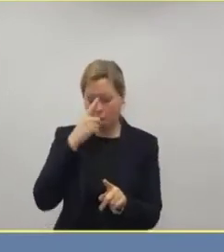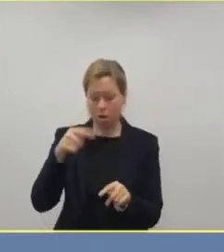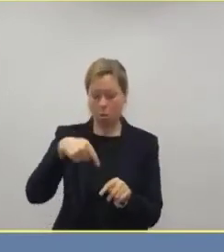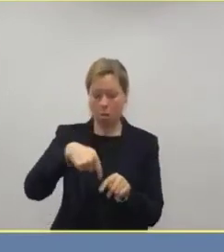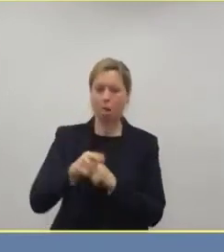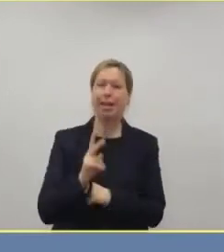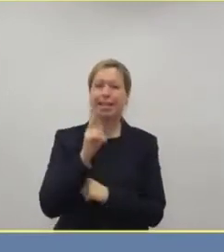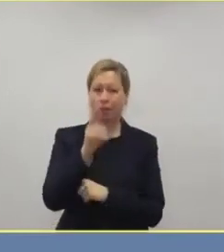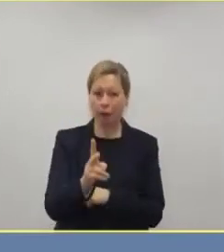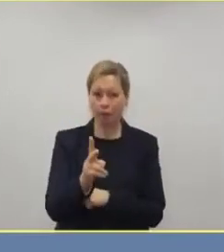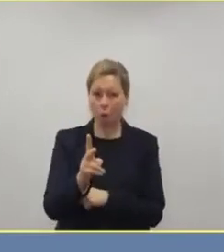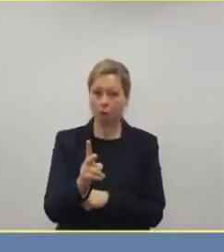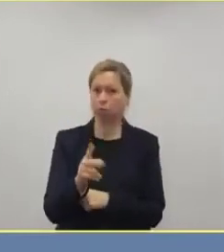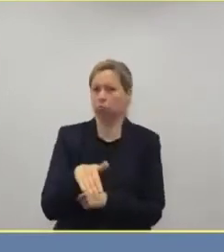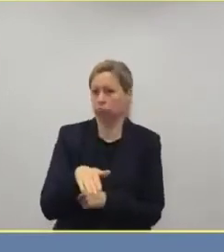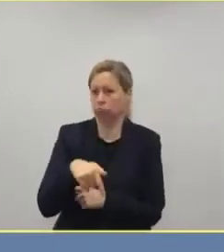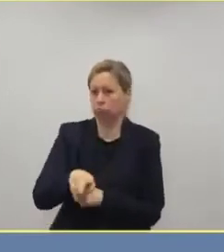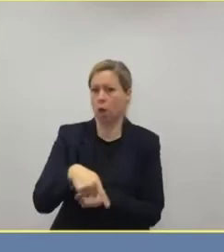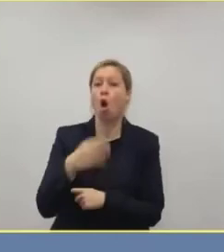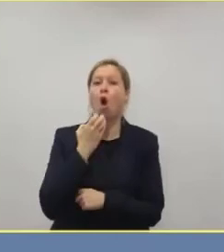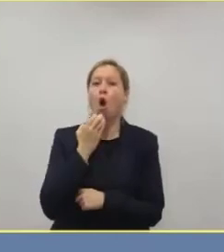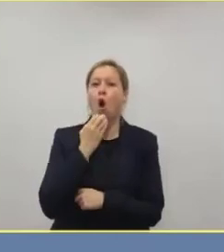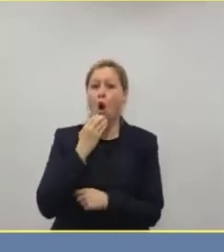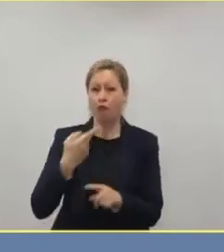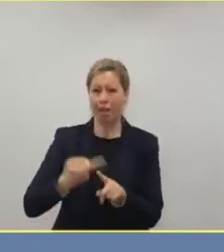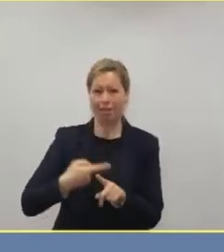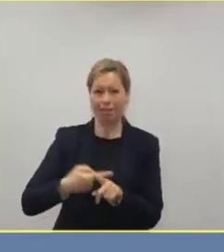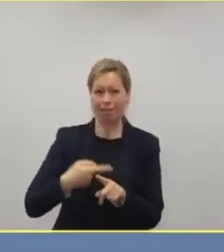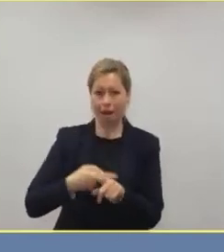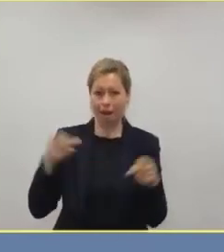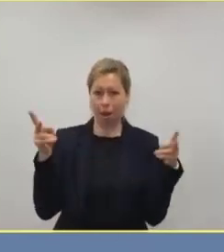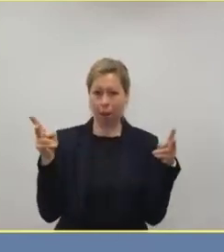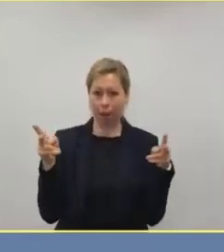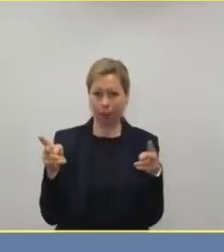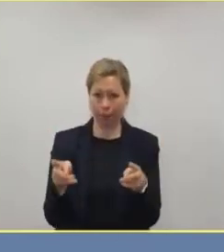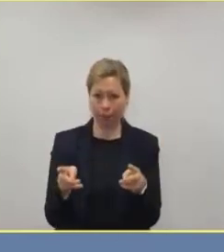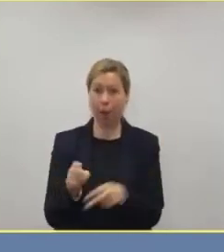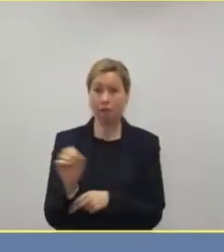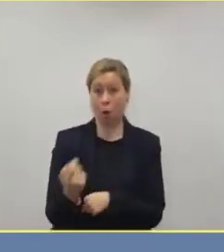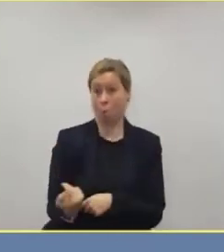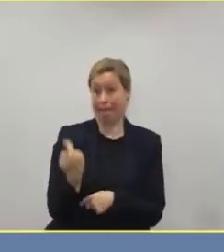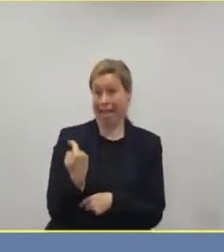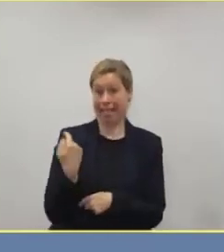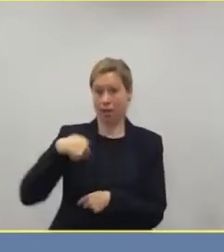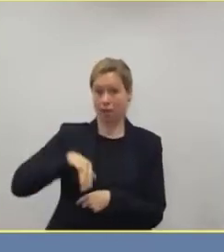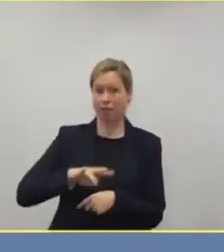kleiner werden. mit den Maßnahmen, die gestern beschlossen wurden.